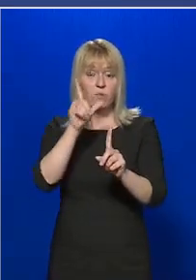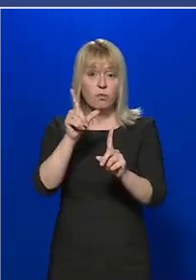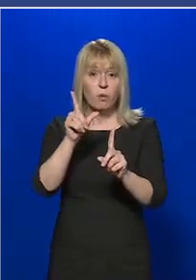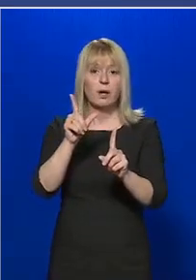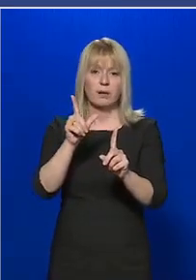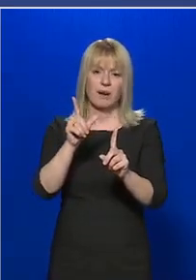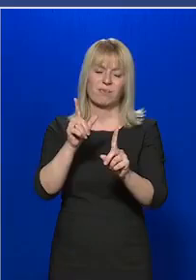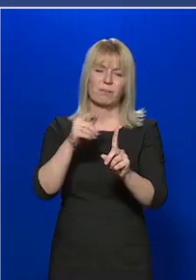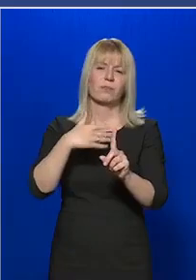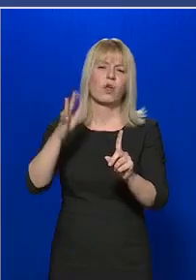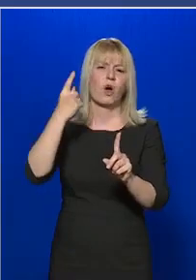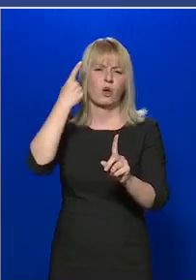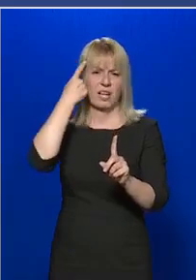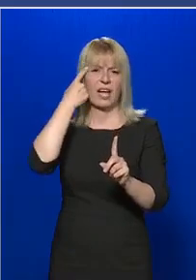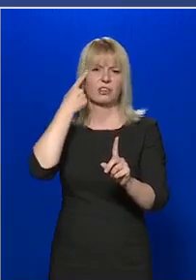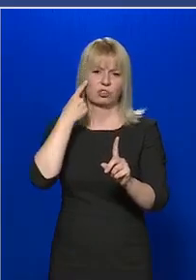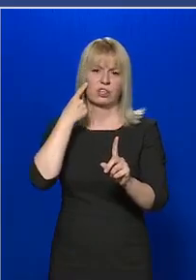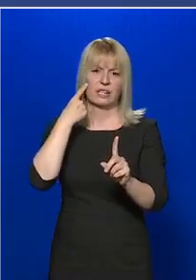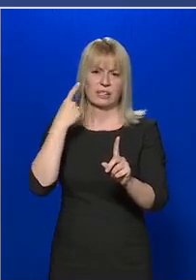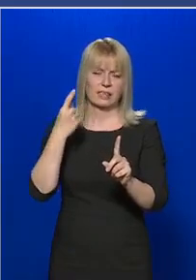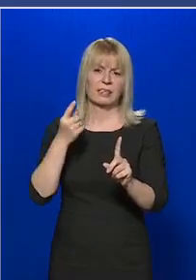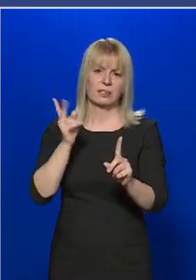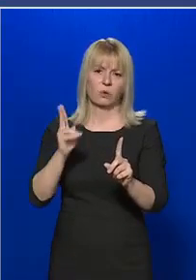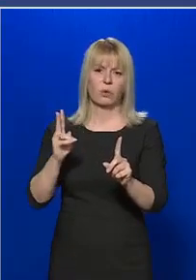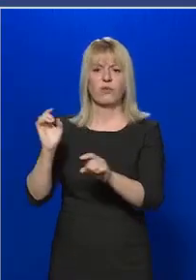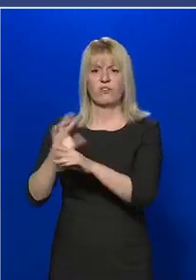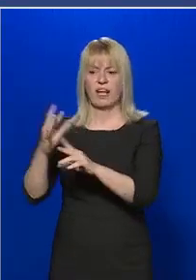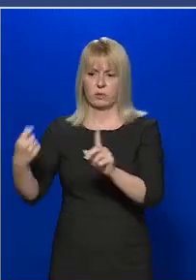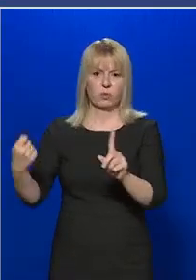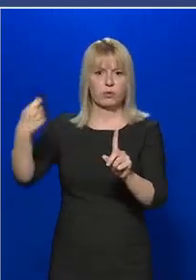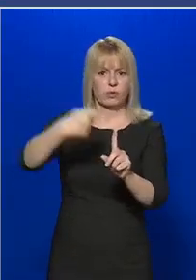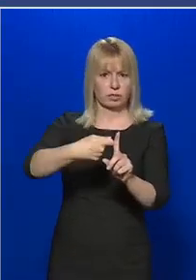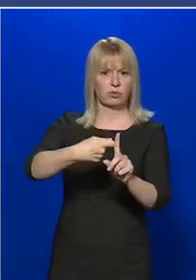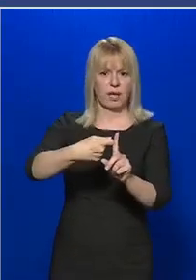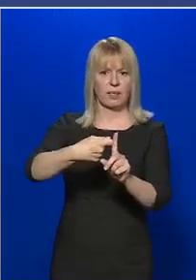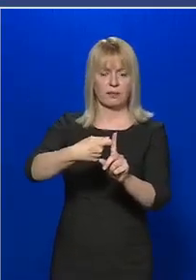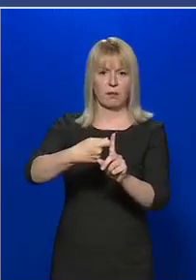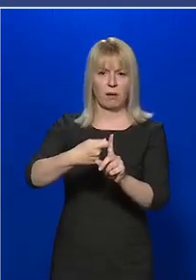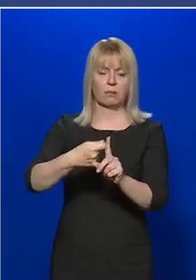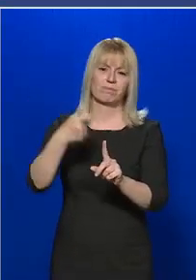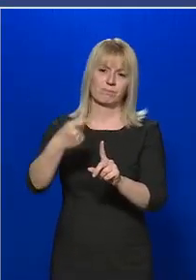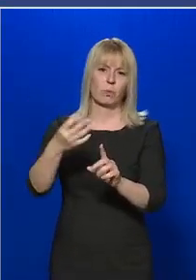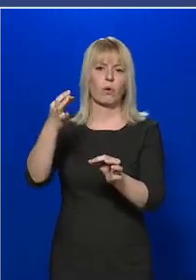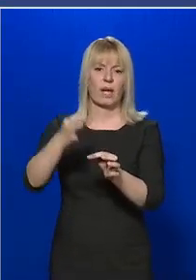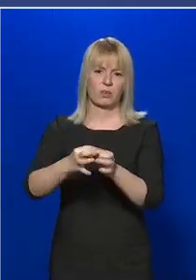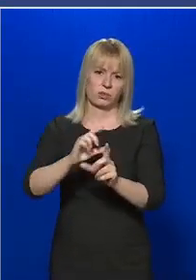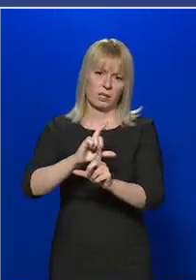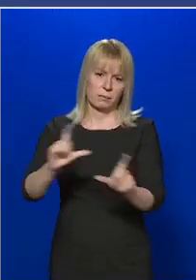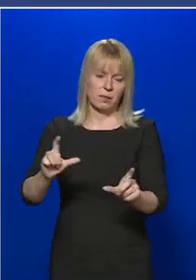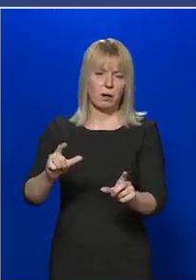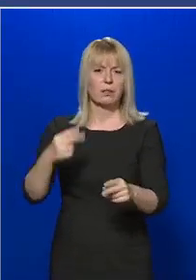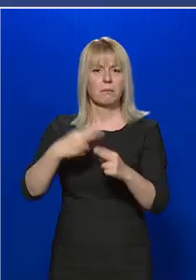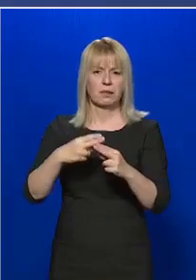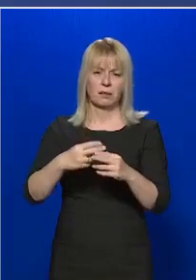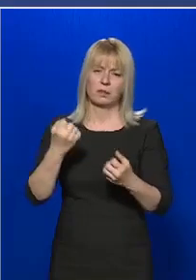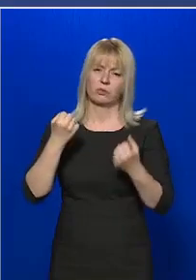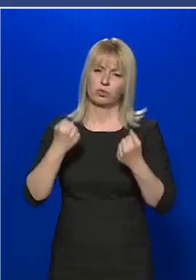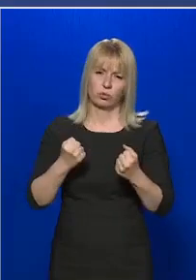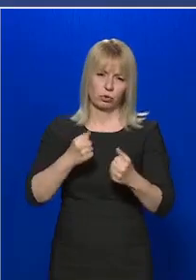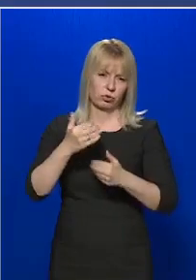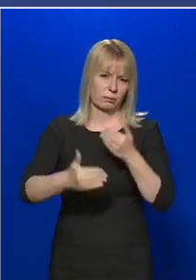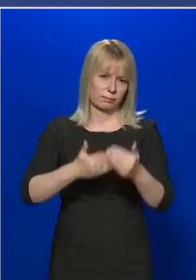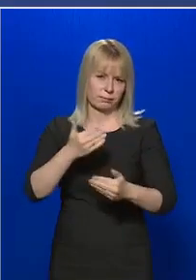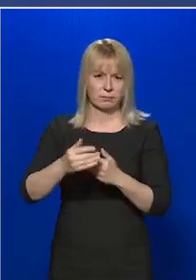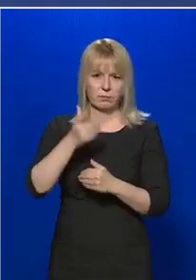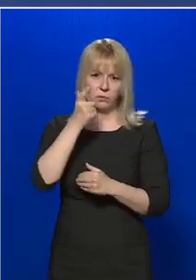meg lenne az esély arra, hogy esetleg fertőződnek, és az esetükben a betegség súlyosabban zajlana le.